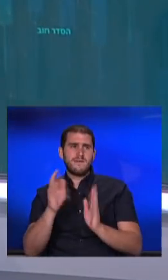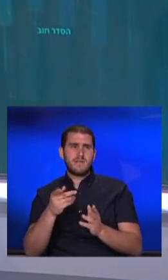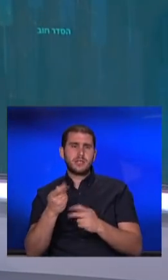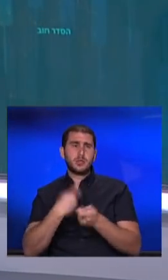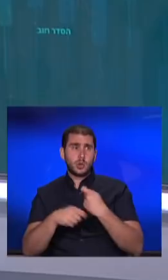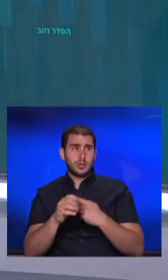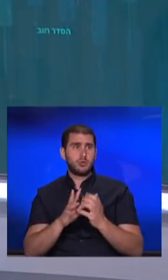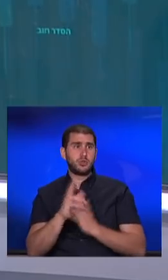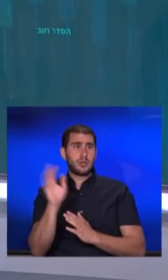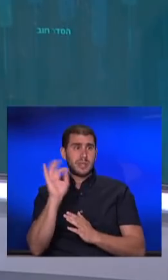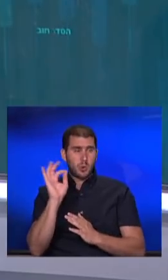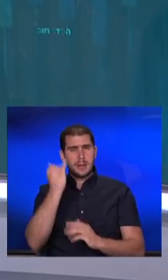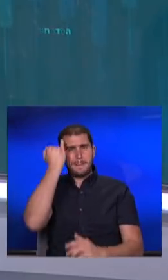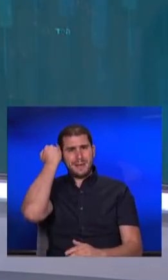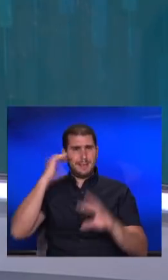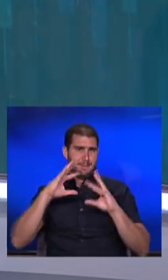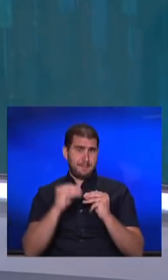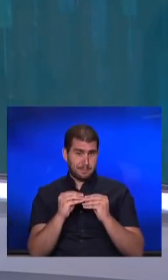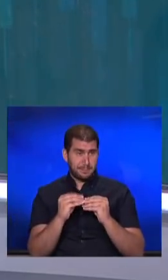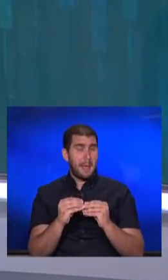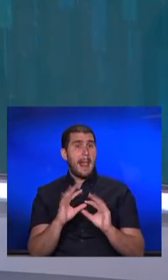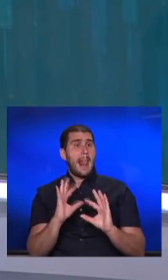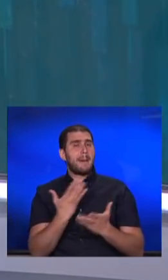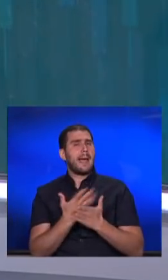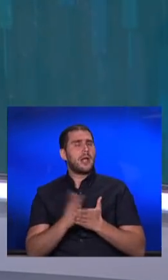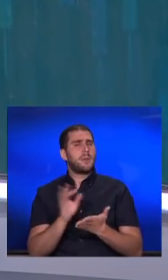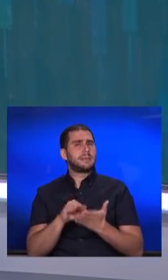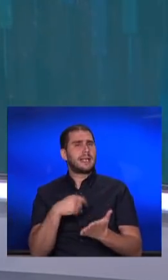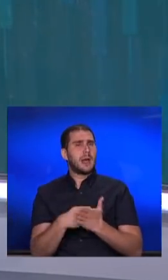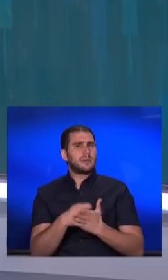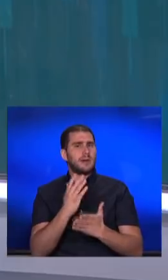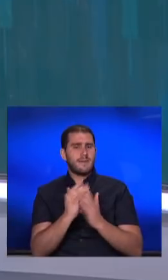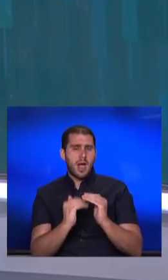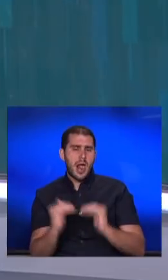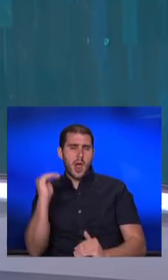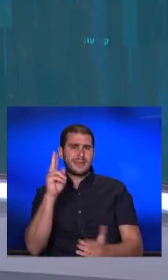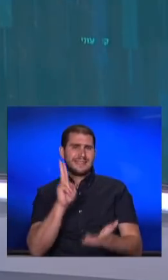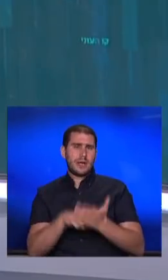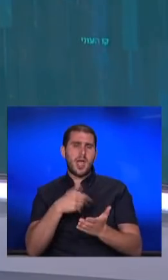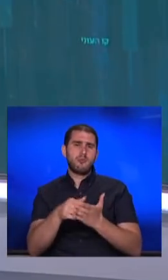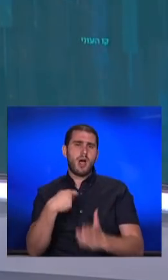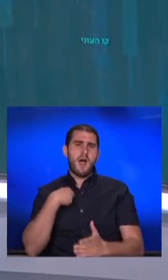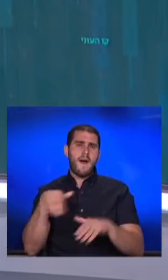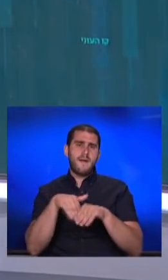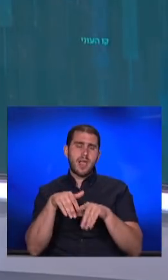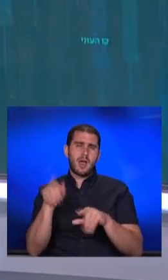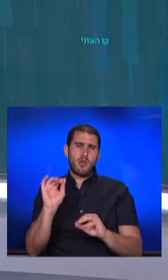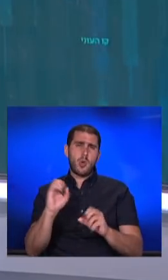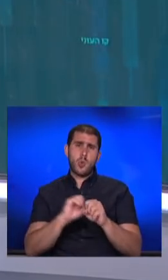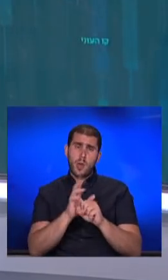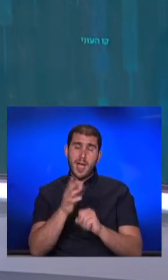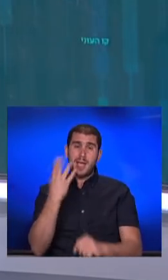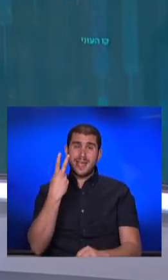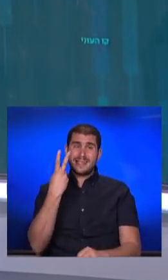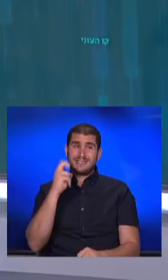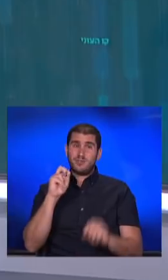פקידים כלליים וכן הלאה. למה החליטו במשרד האוצר להרים את רף הזכאות להמשך דמי הבטלה למובטלי הקורונה? מ-28,